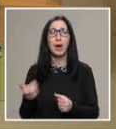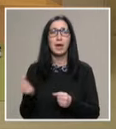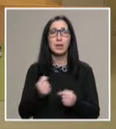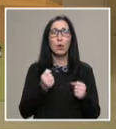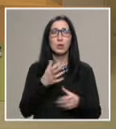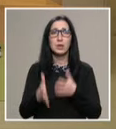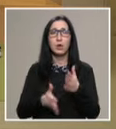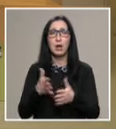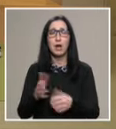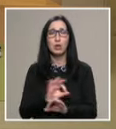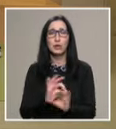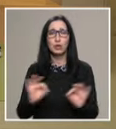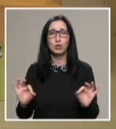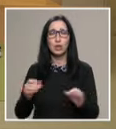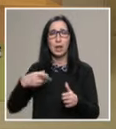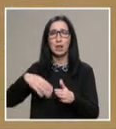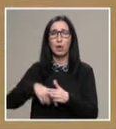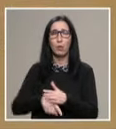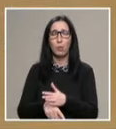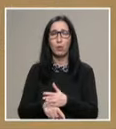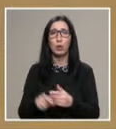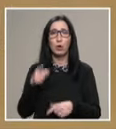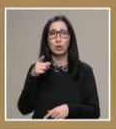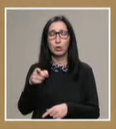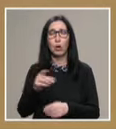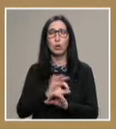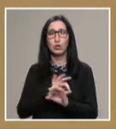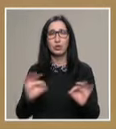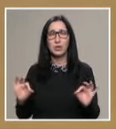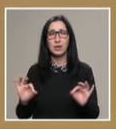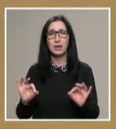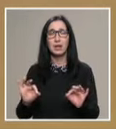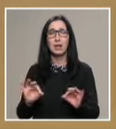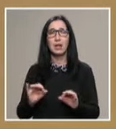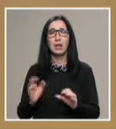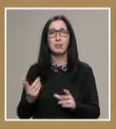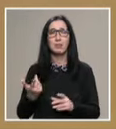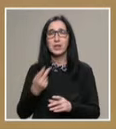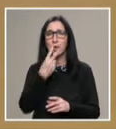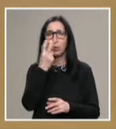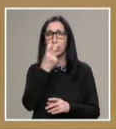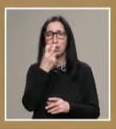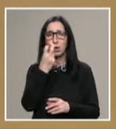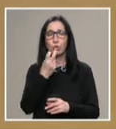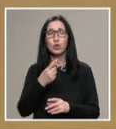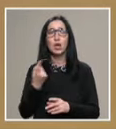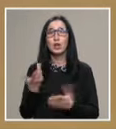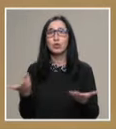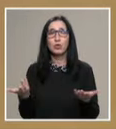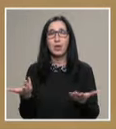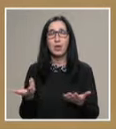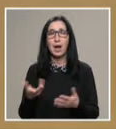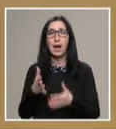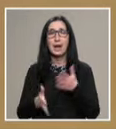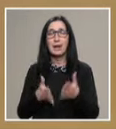носил кал, тъй чист дълбоко. Той чистят веселзните очи. Чия ли